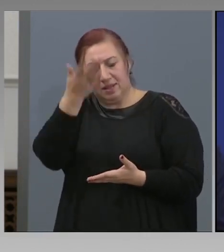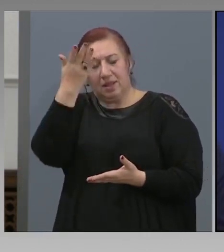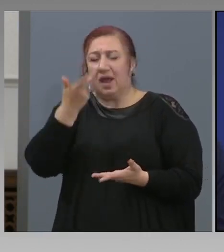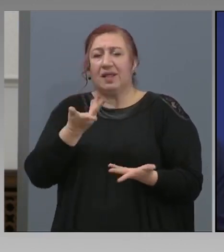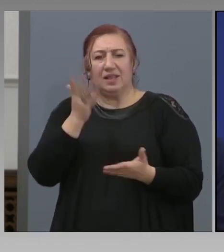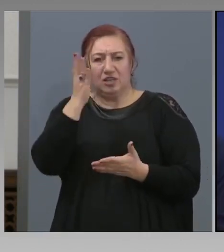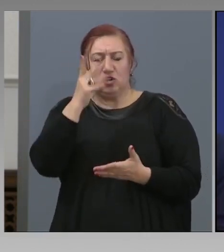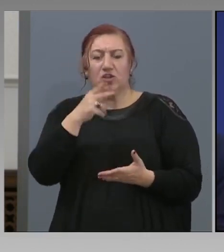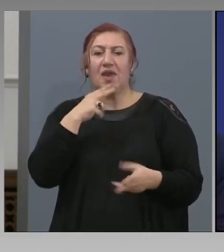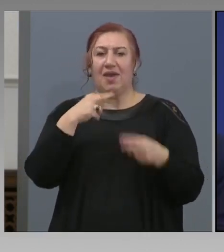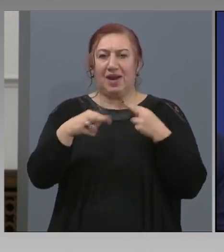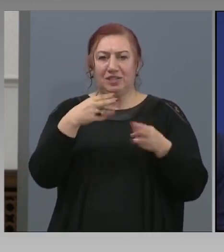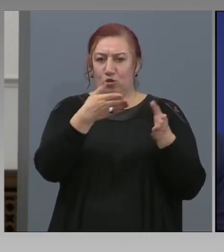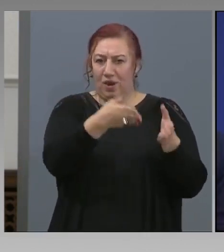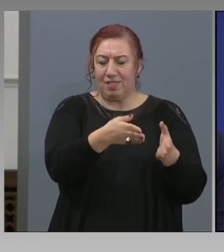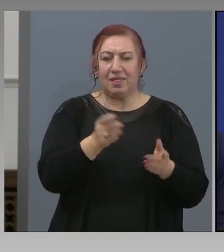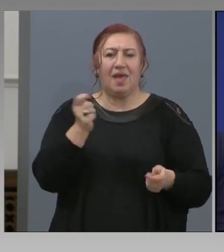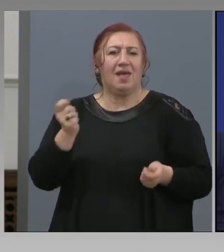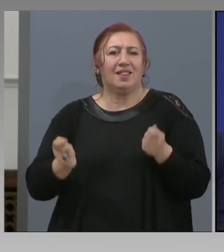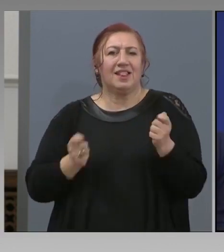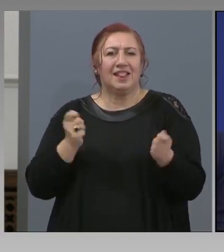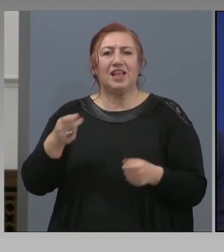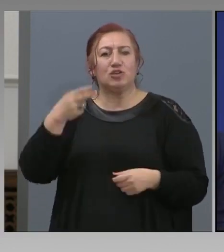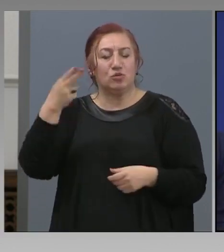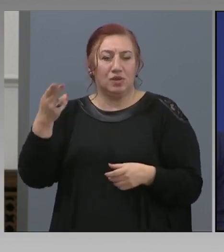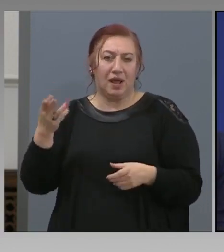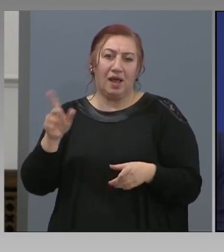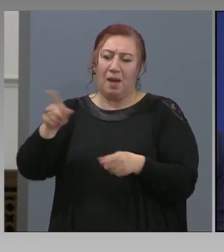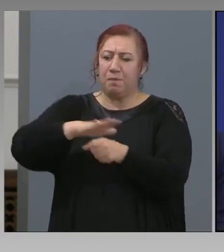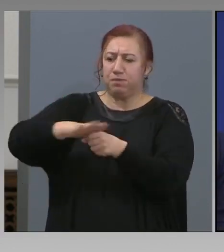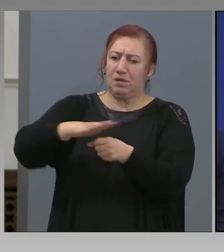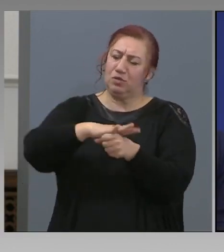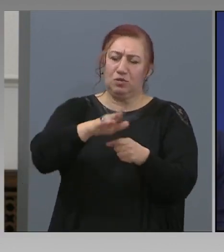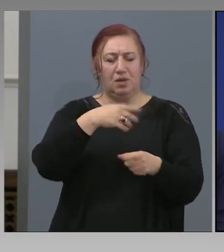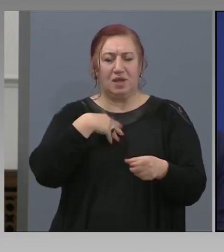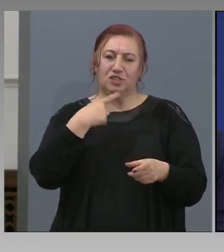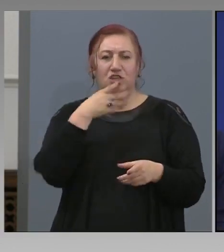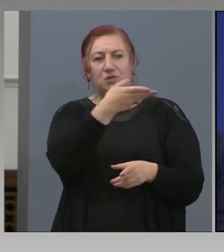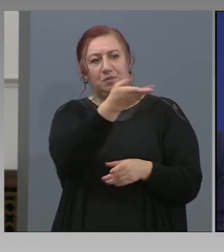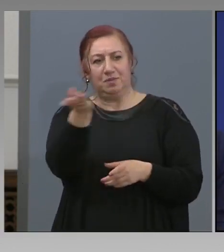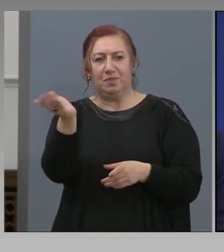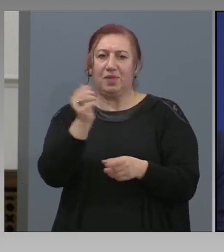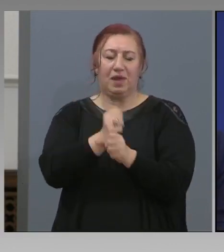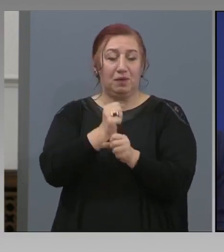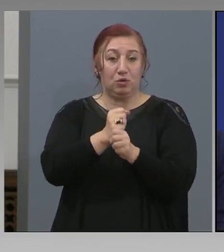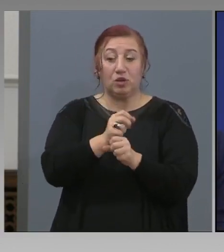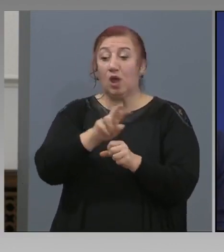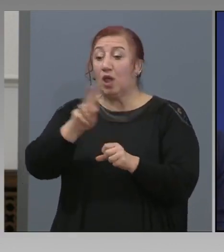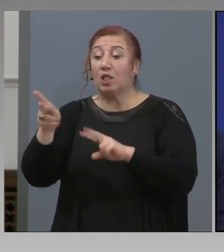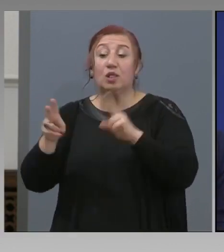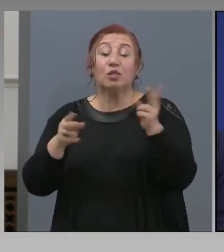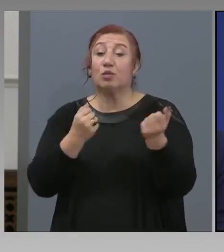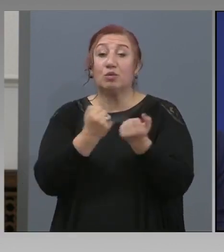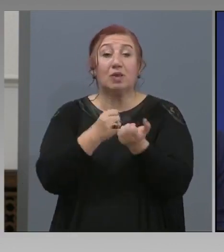ресторантите и дискотеките. И те, нали, вече ще можем да кажем, работят. На другите места